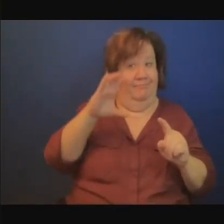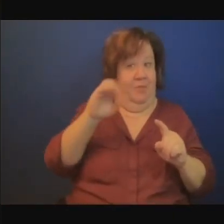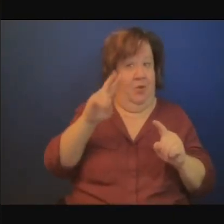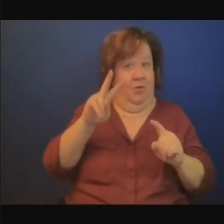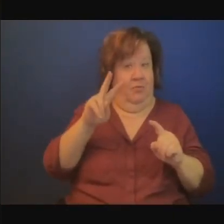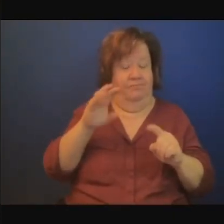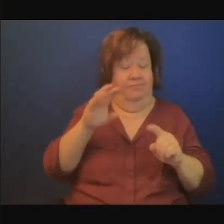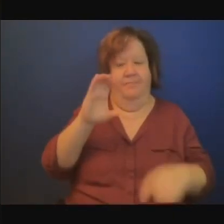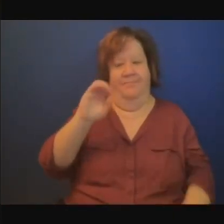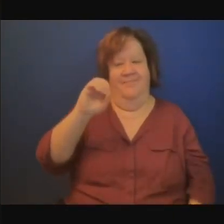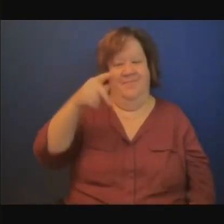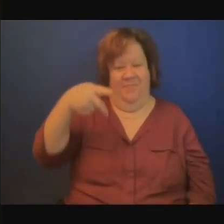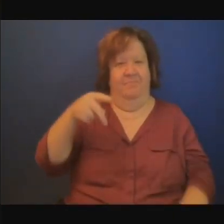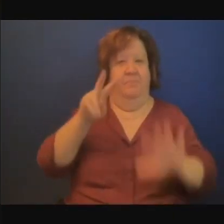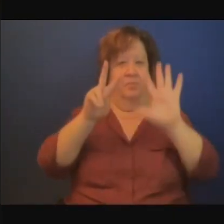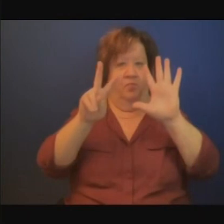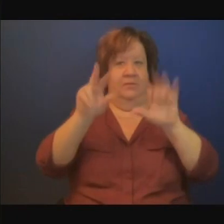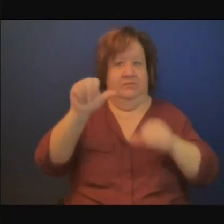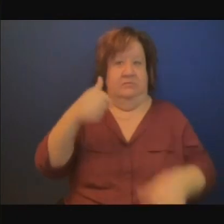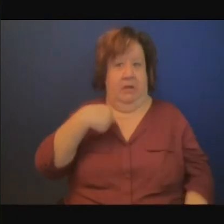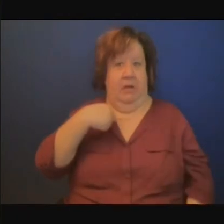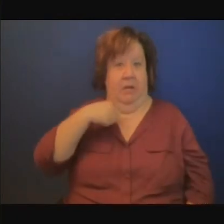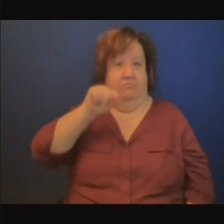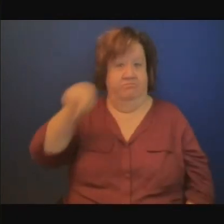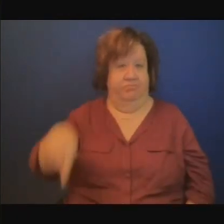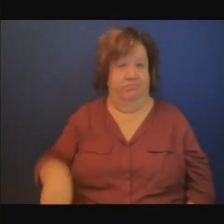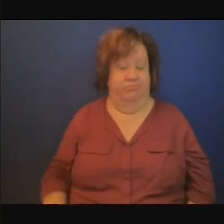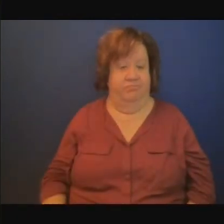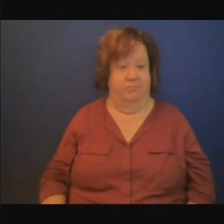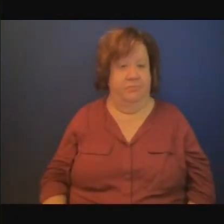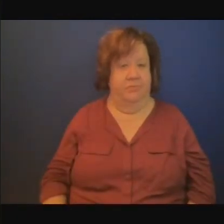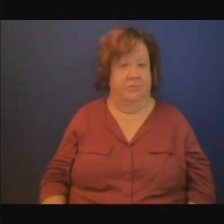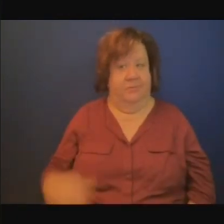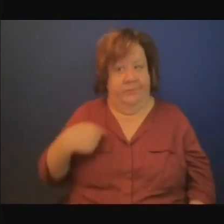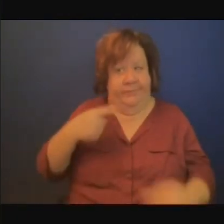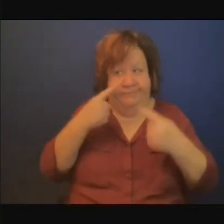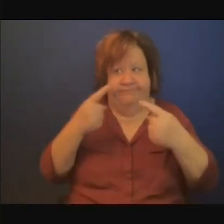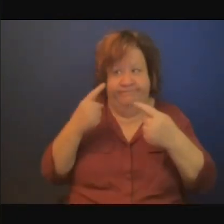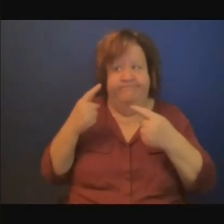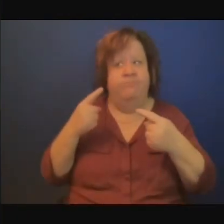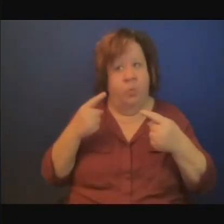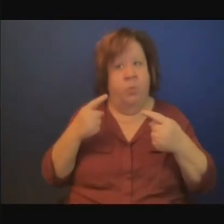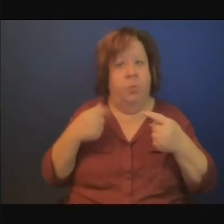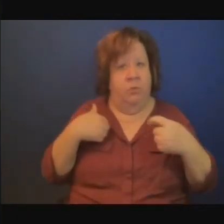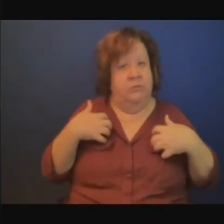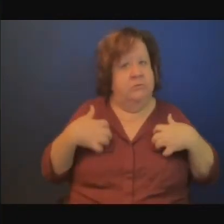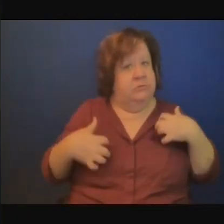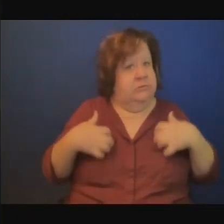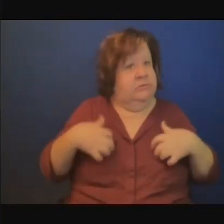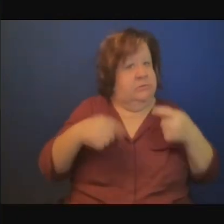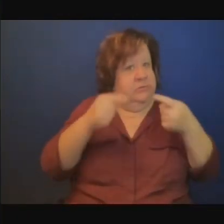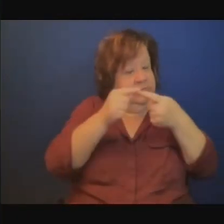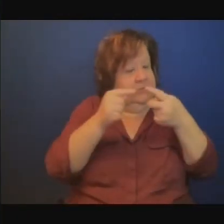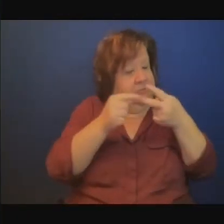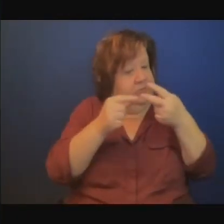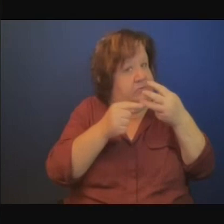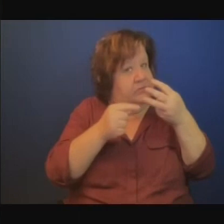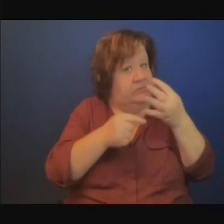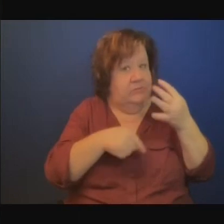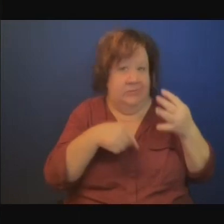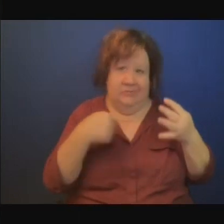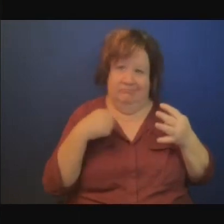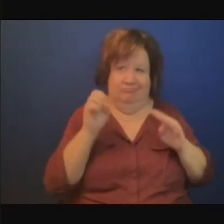j'ai entendu de nombreux représentants de pays africains au cours des discussions de la COP en parler. et